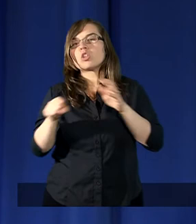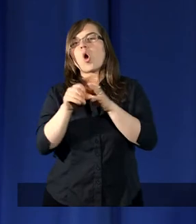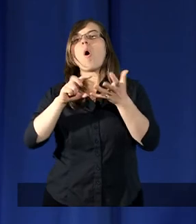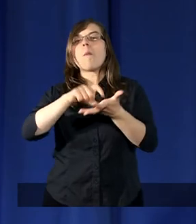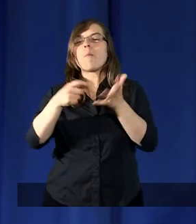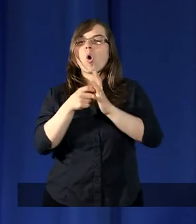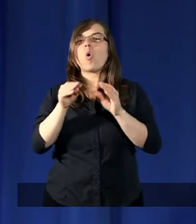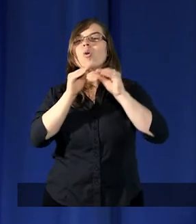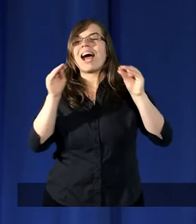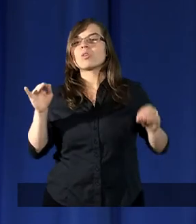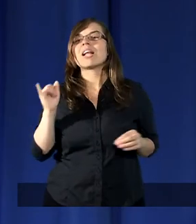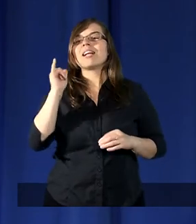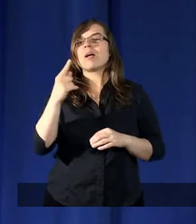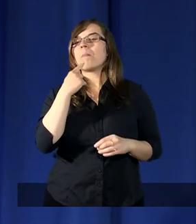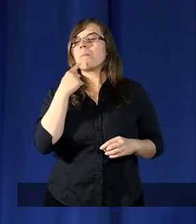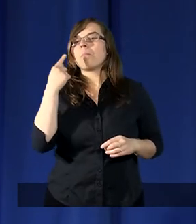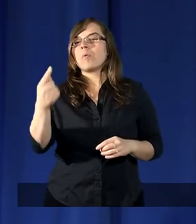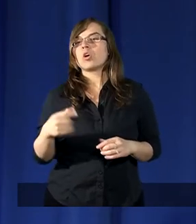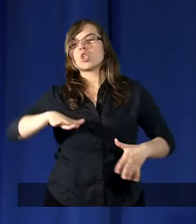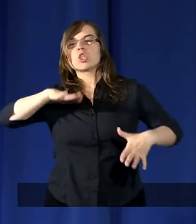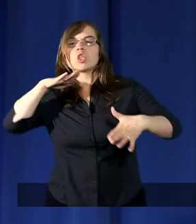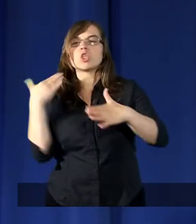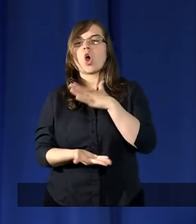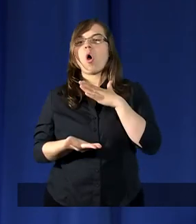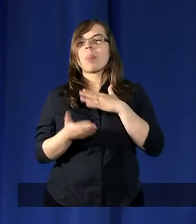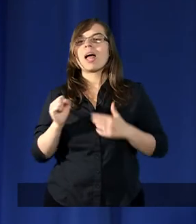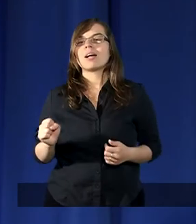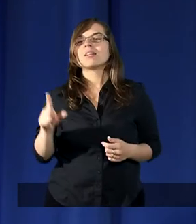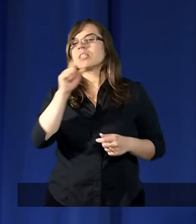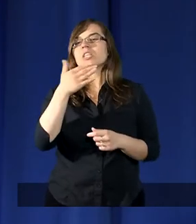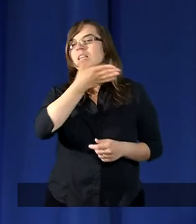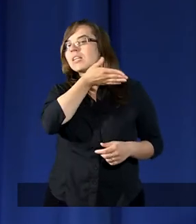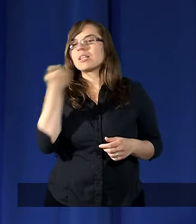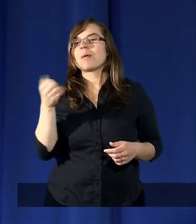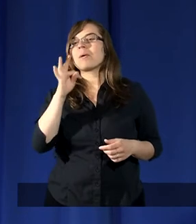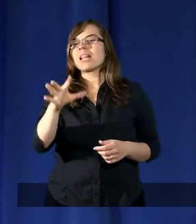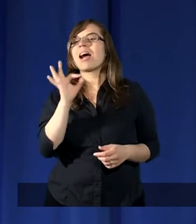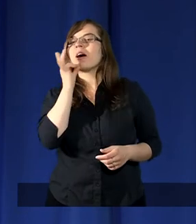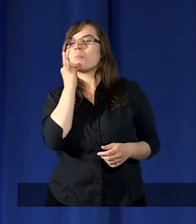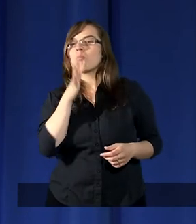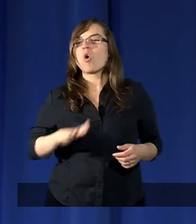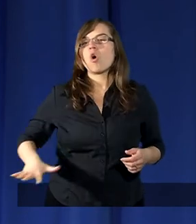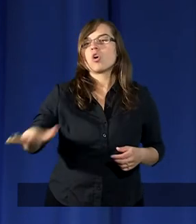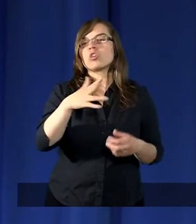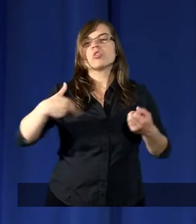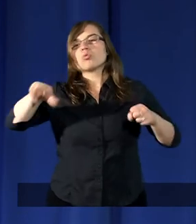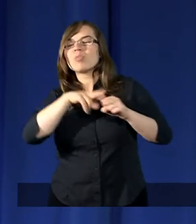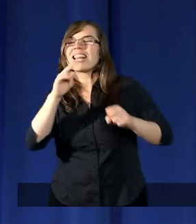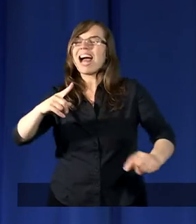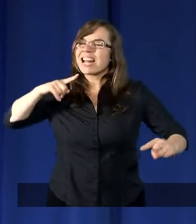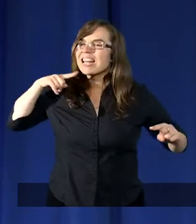nauczycielskiego i powiedział, szkoda, że nie mamy takiej młodzieży, która tak